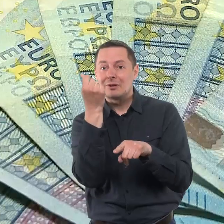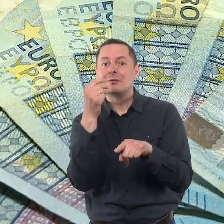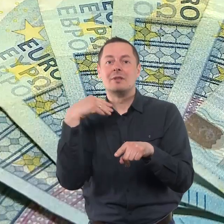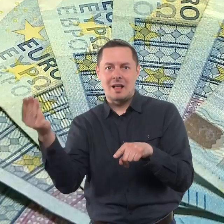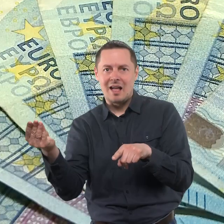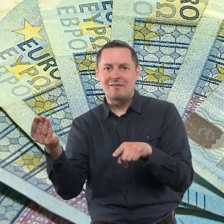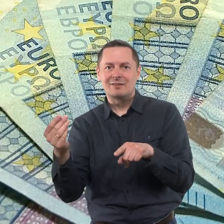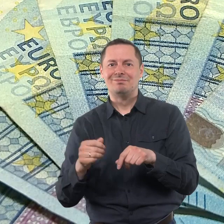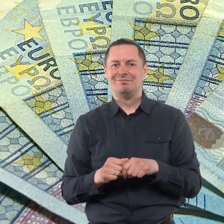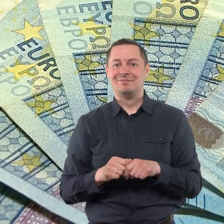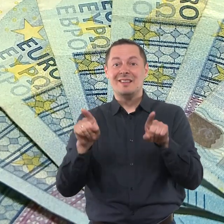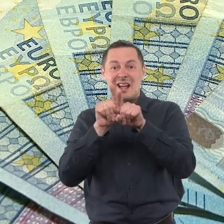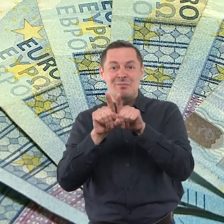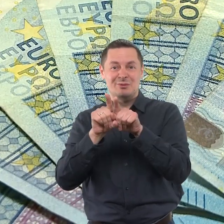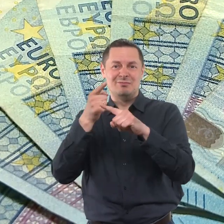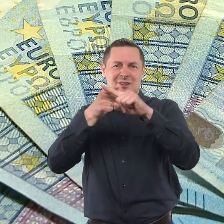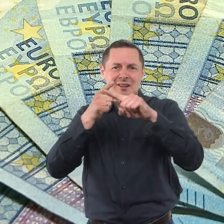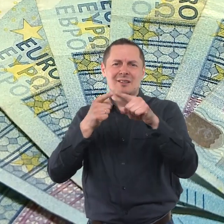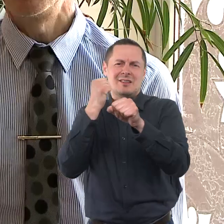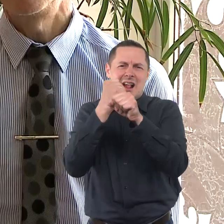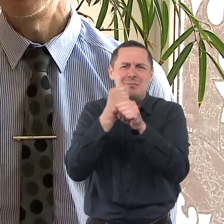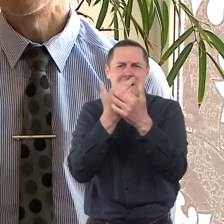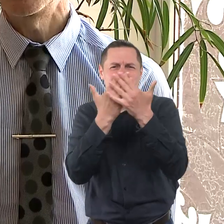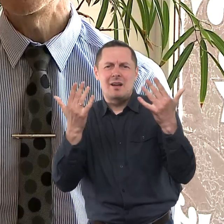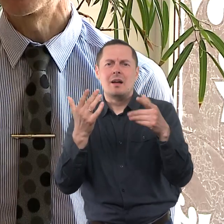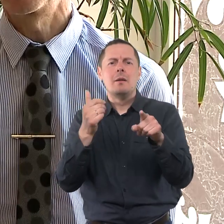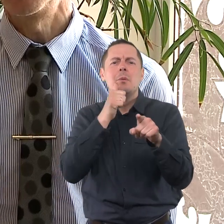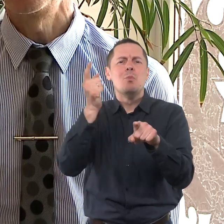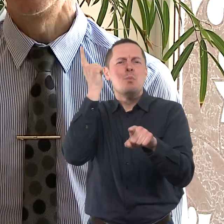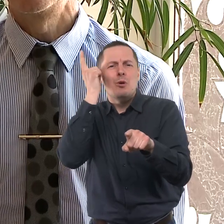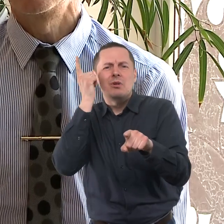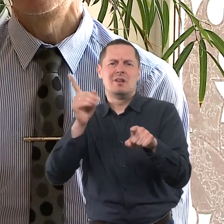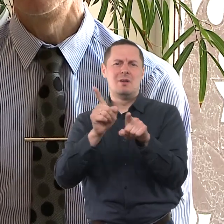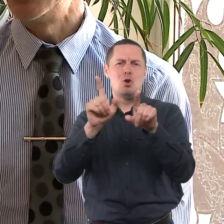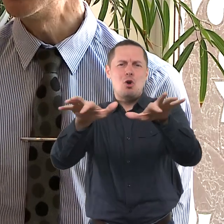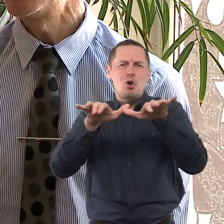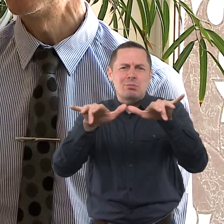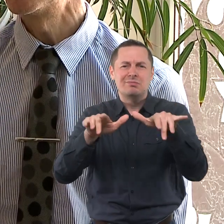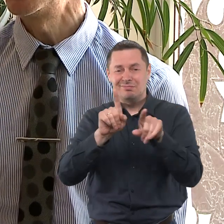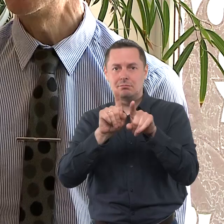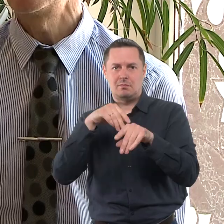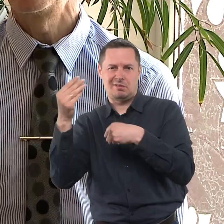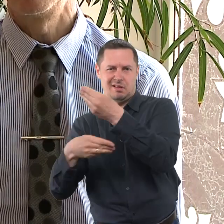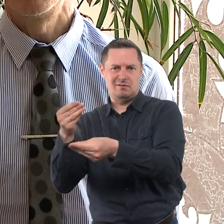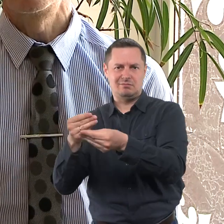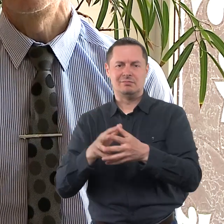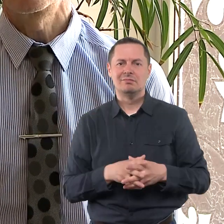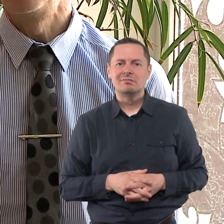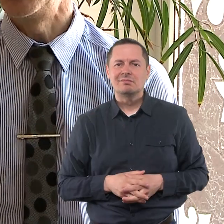Atsiliginama grinaisiais pinigais, o taip pat darbais, įvarėjais daiktais, tarp kurių mobiliai, telefonai,